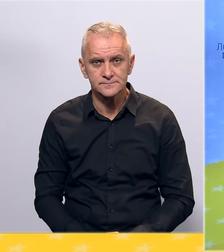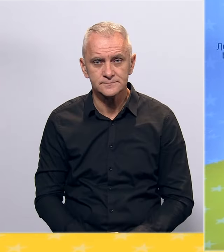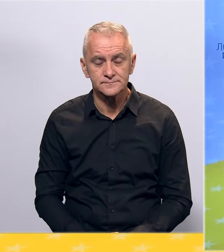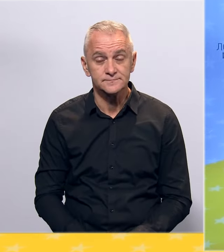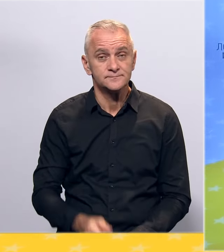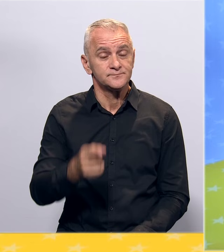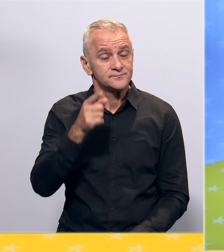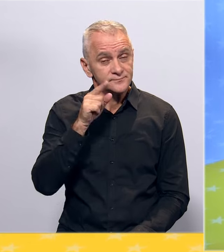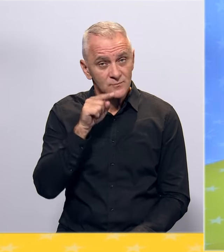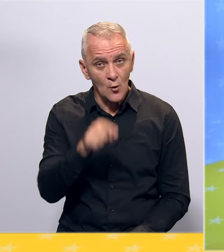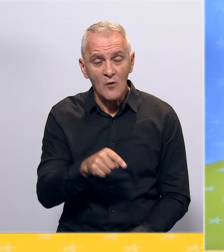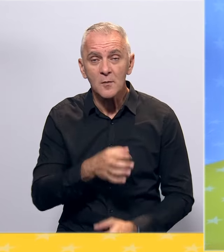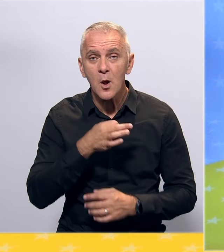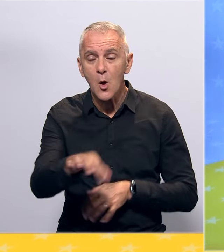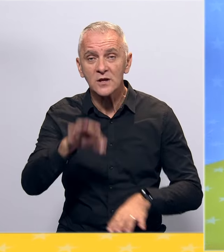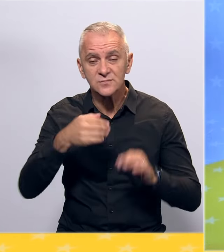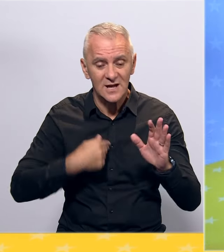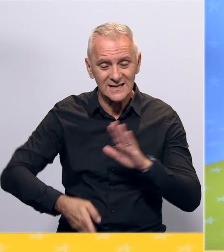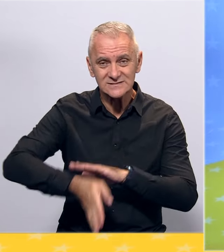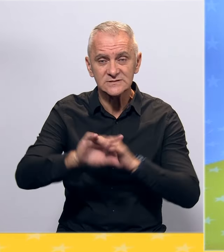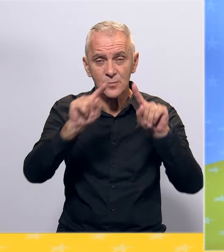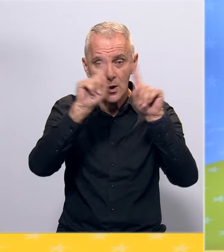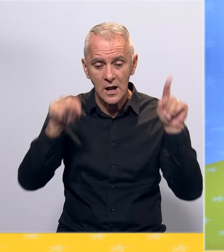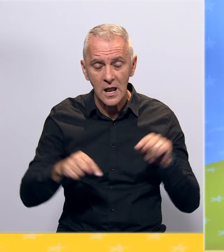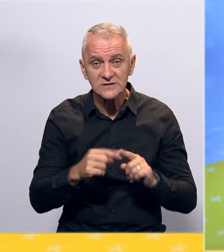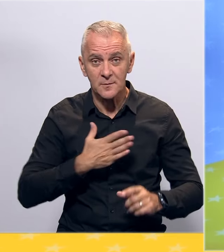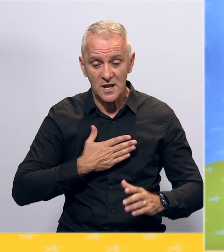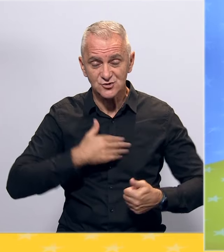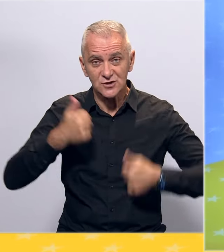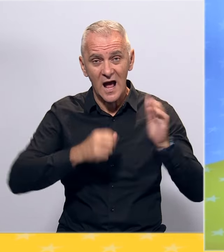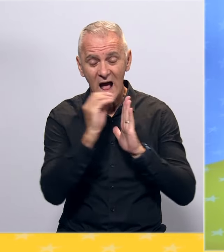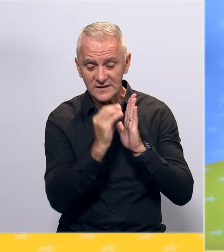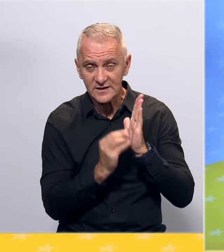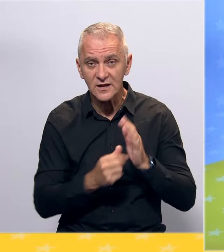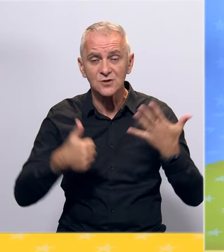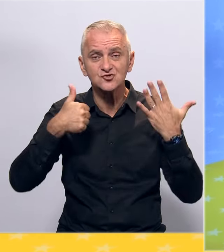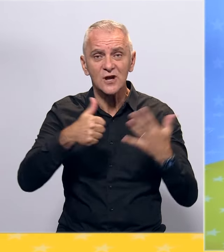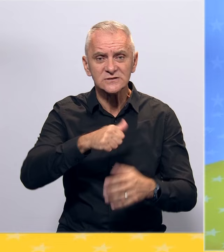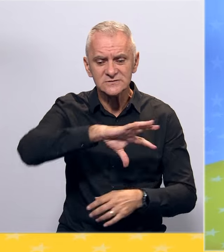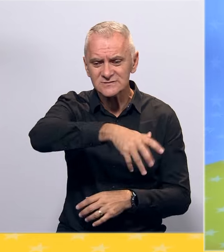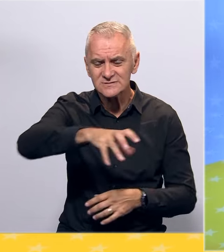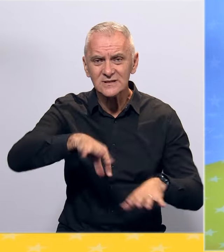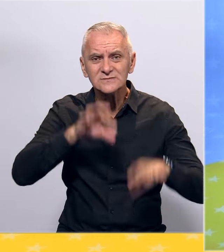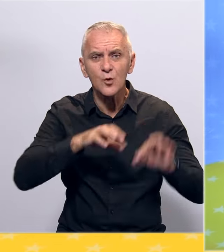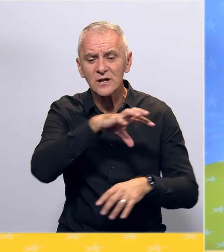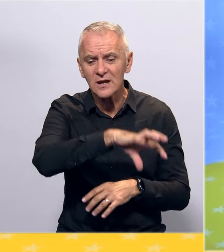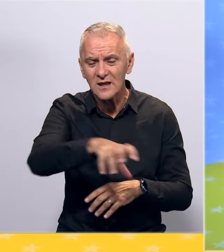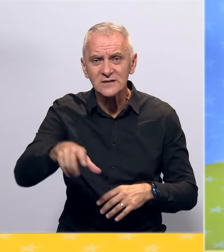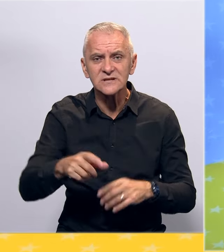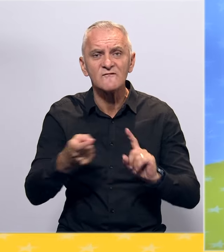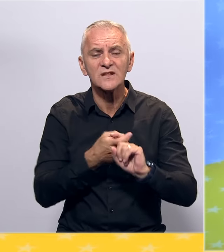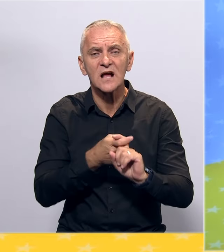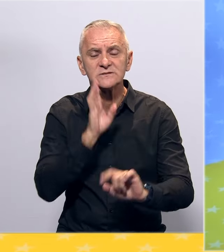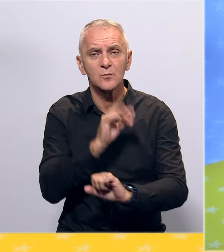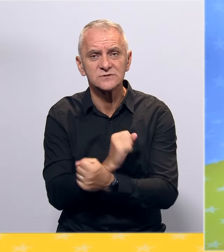Na ovim lokalnim izborima izlazimo sa listama svojih kandidata u šest izbornih jedinica Federacije Bosne i Hercegovine.